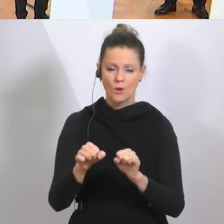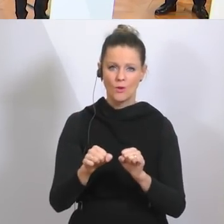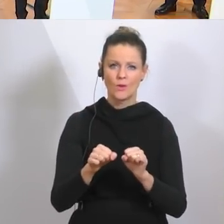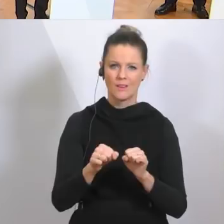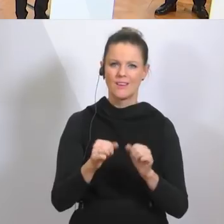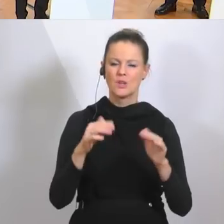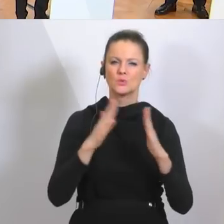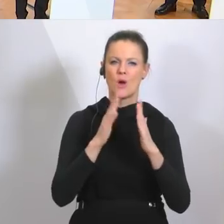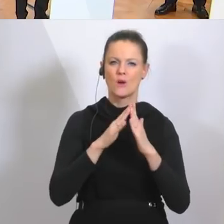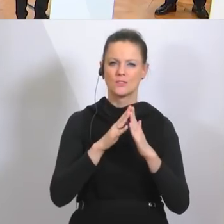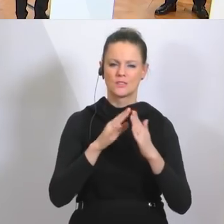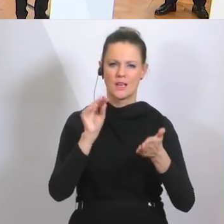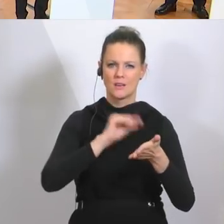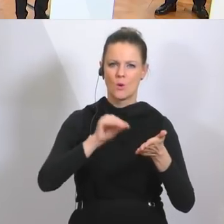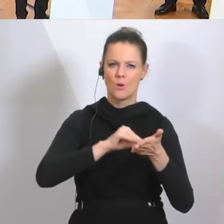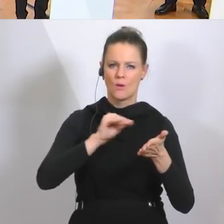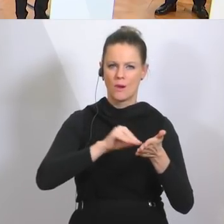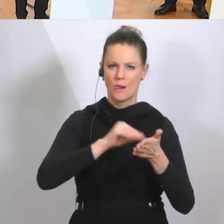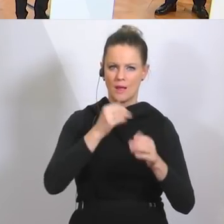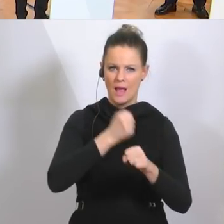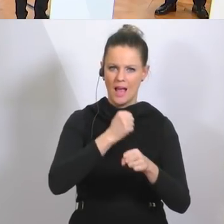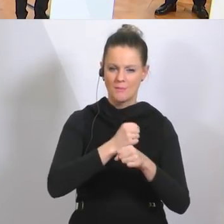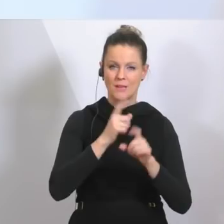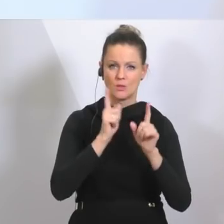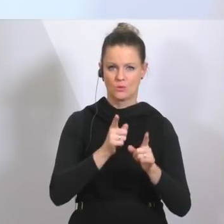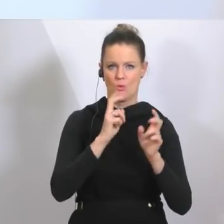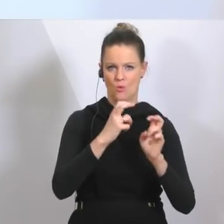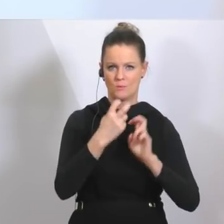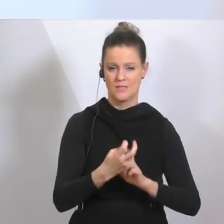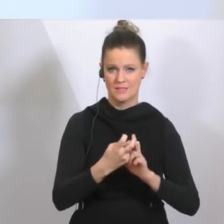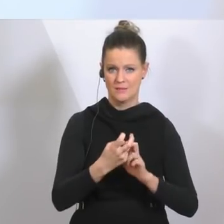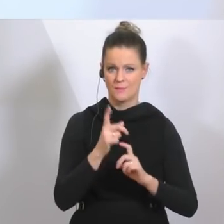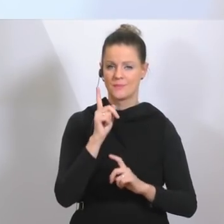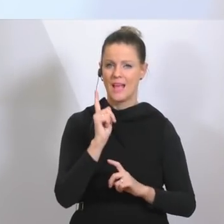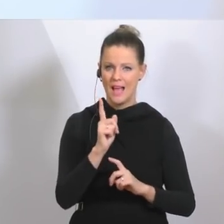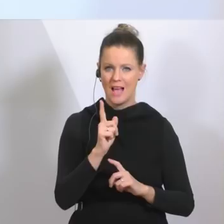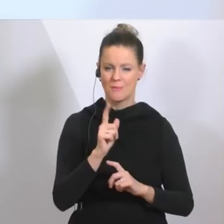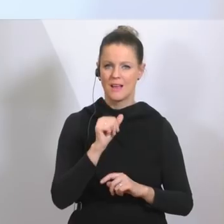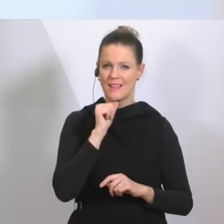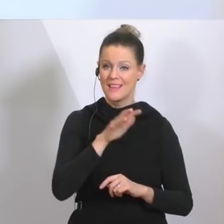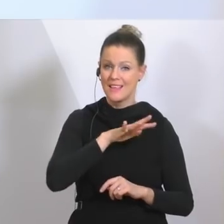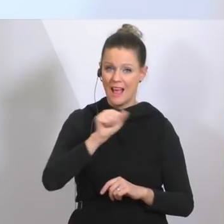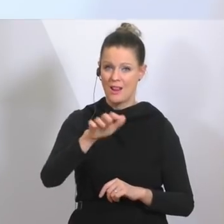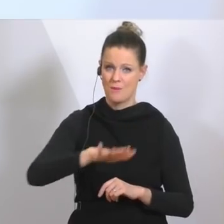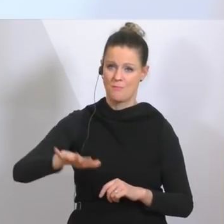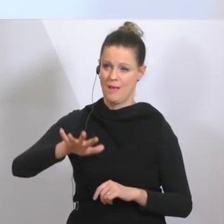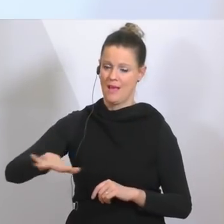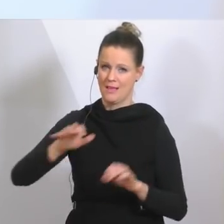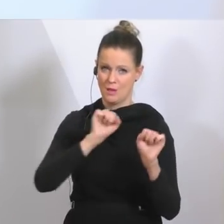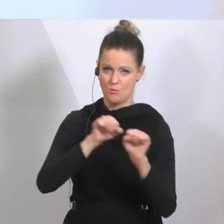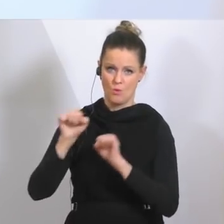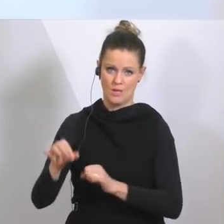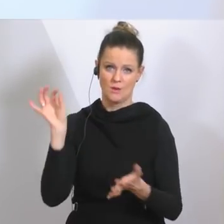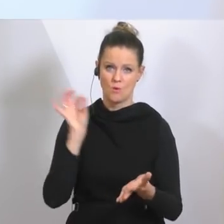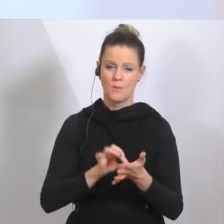Telearbeit, Homeoffice verwendet wird und verwirklicht wird. Allerdings ist das nicht in allen Bereichen möglich im